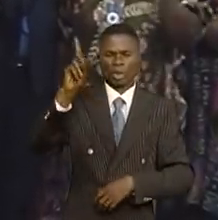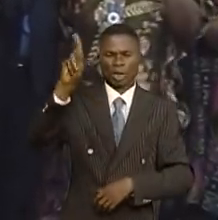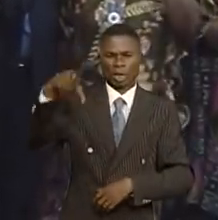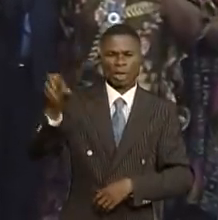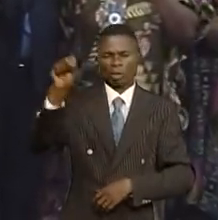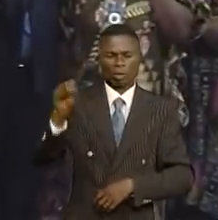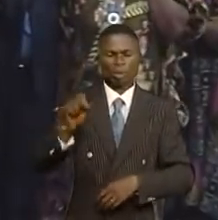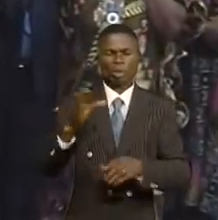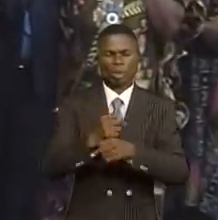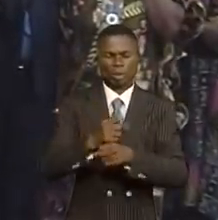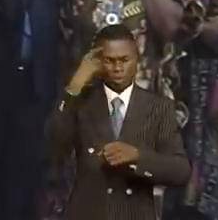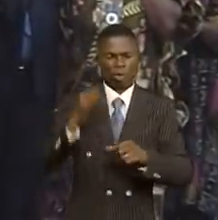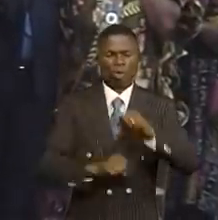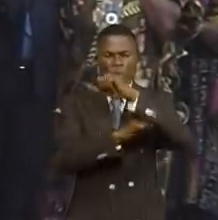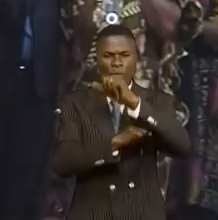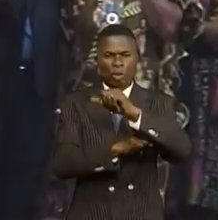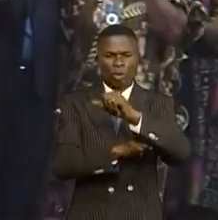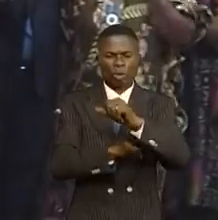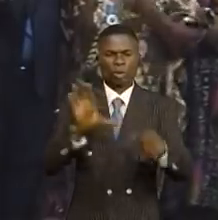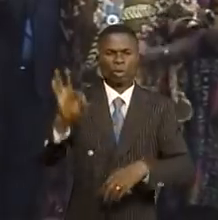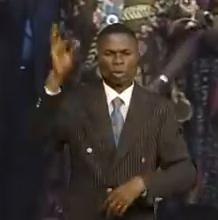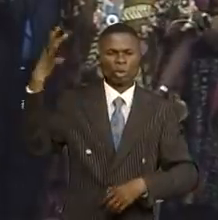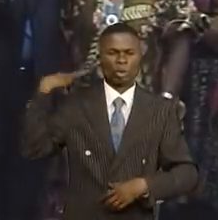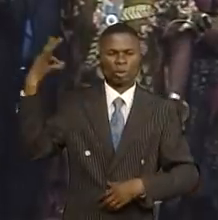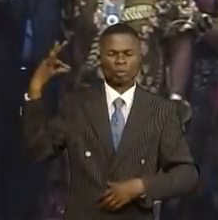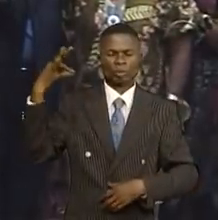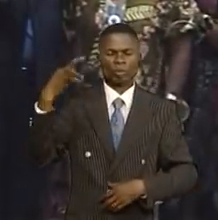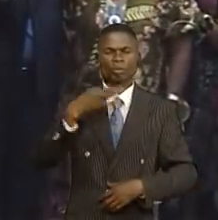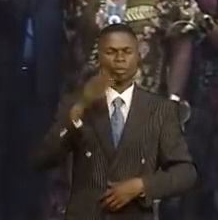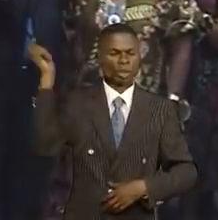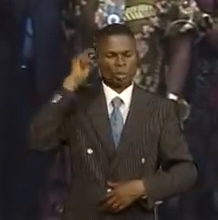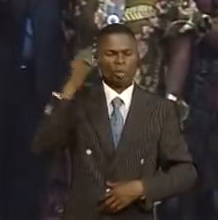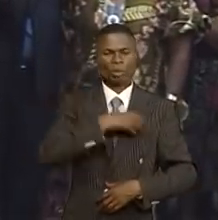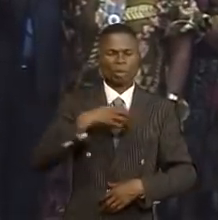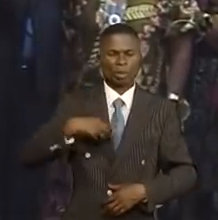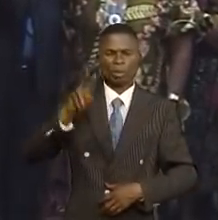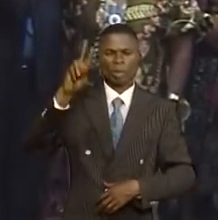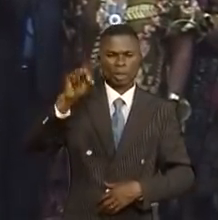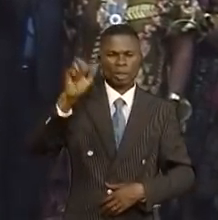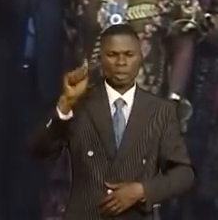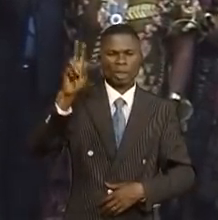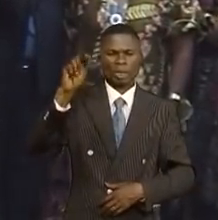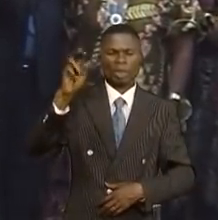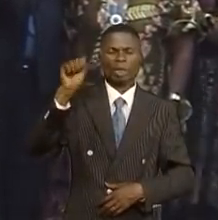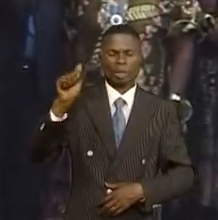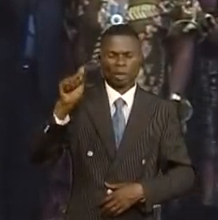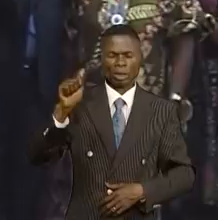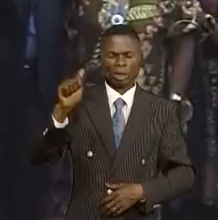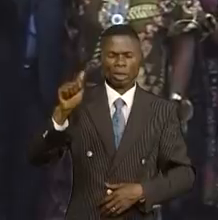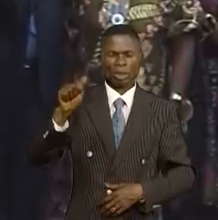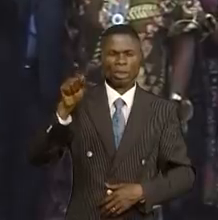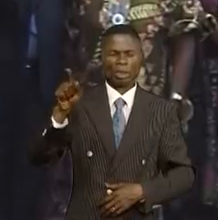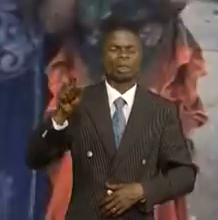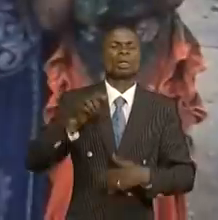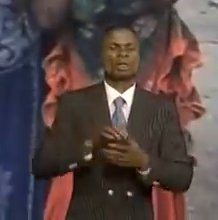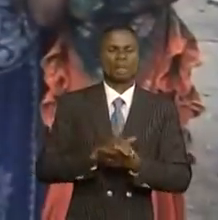pour le soutien apporté à la candidature du professeur Manouanina Kiyoumba